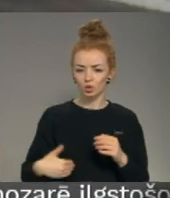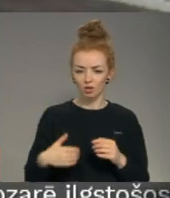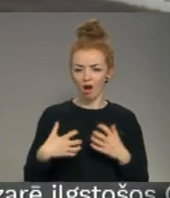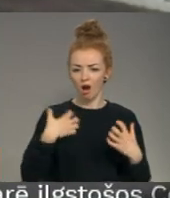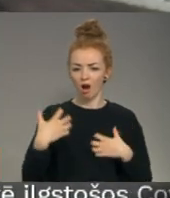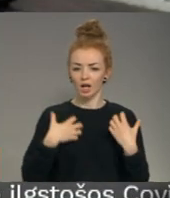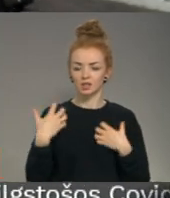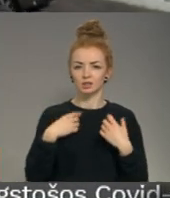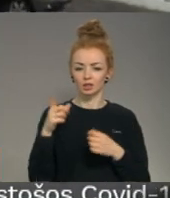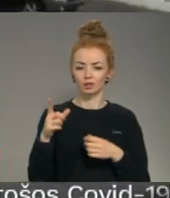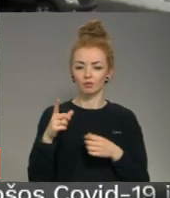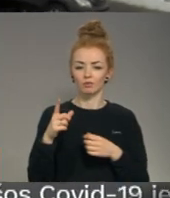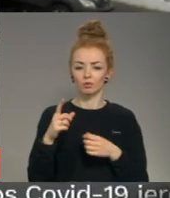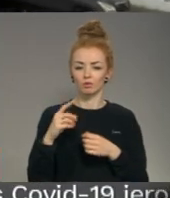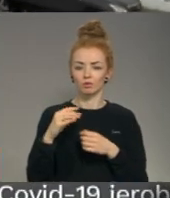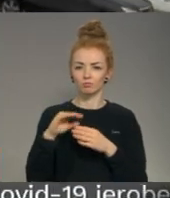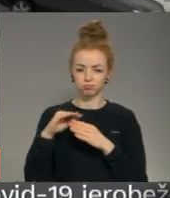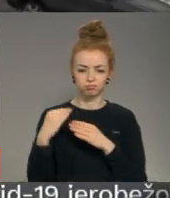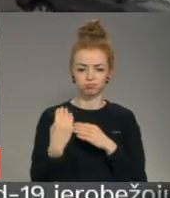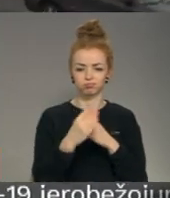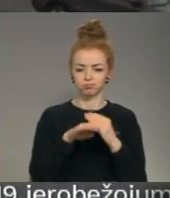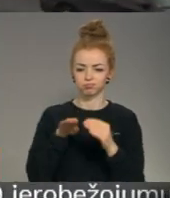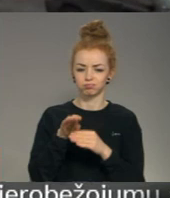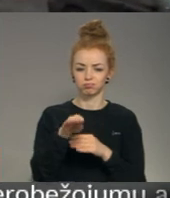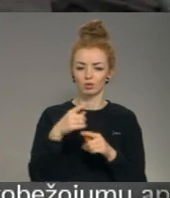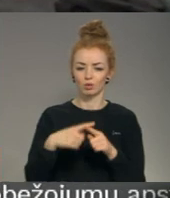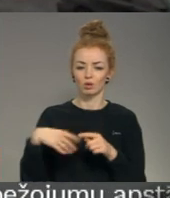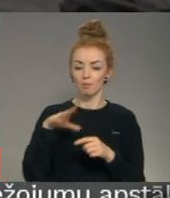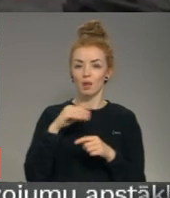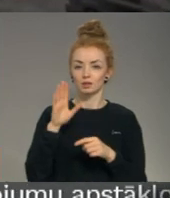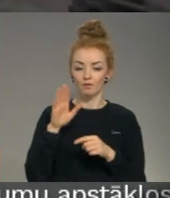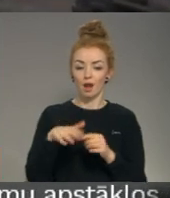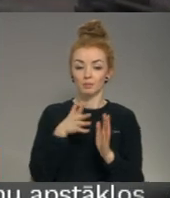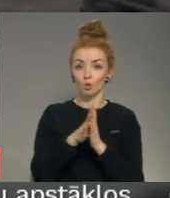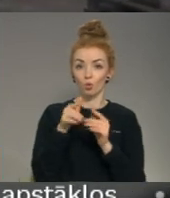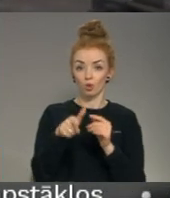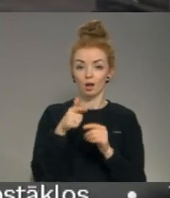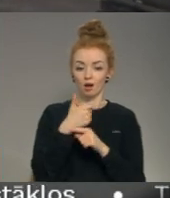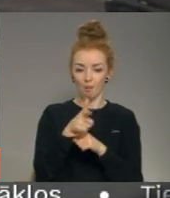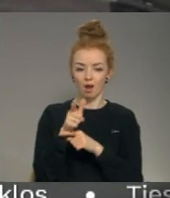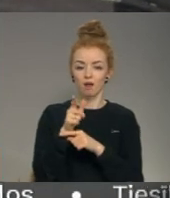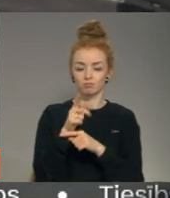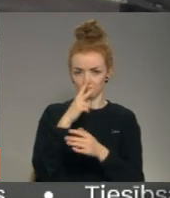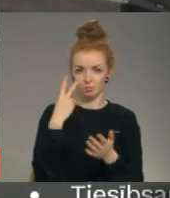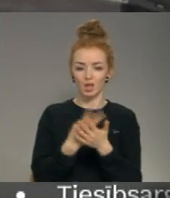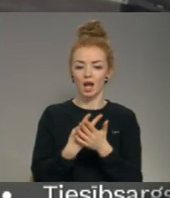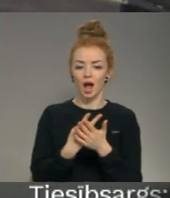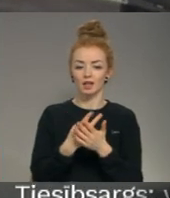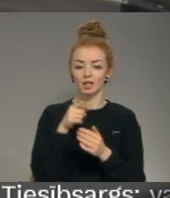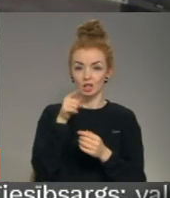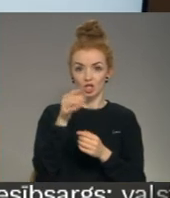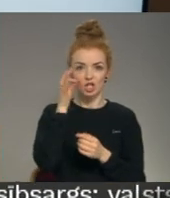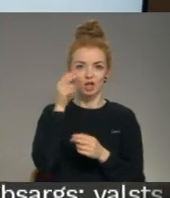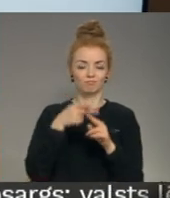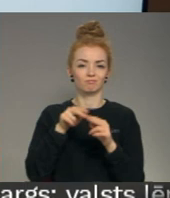braucēja, ja tautā saucamie driftētāji. Mēs varējām savu šīm kamerām pierādīt, ka tie ir tieši